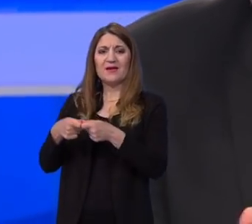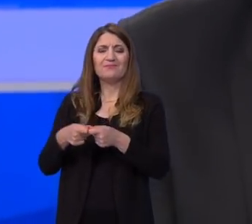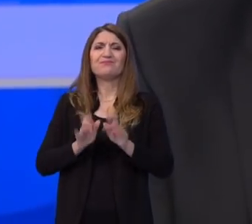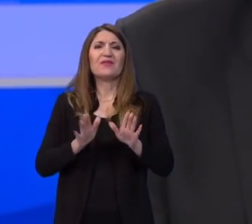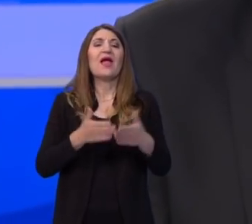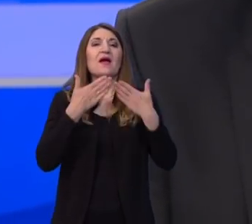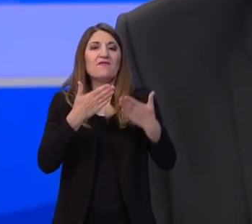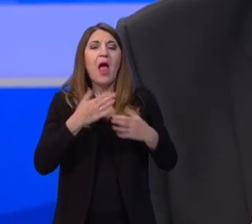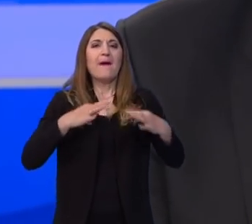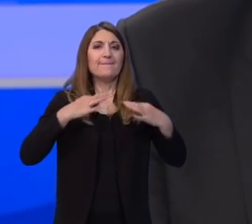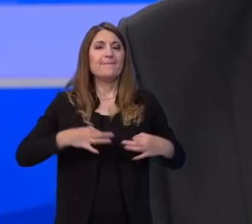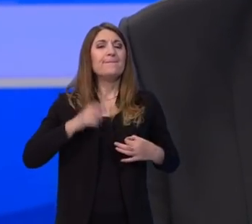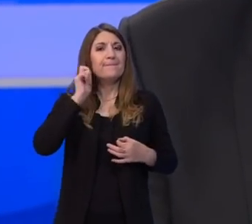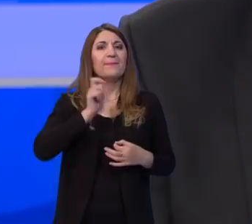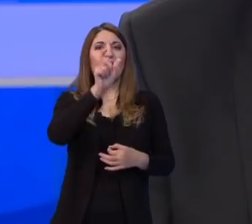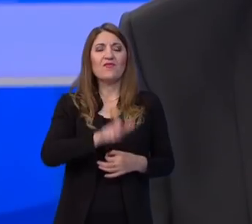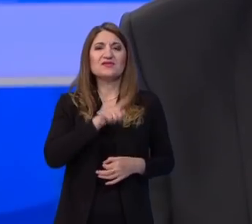profesorici Divjak,